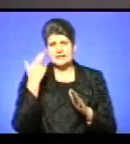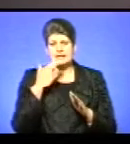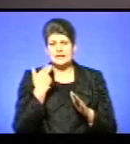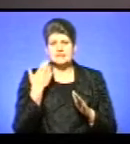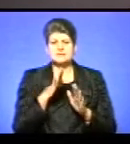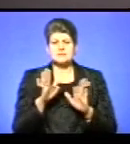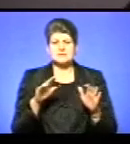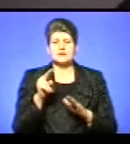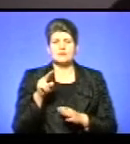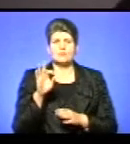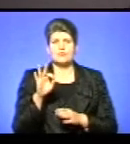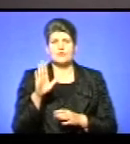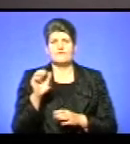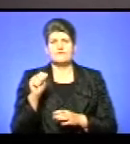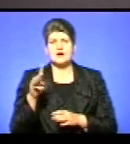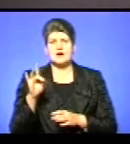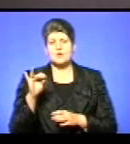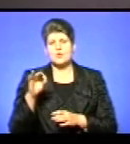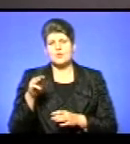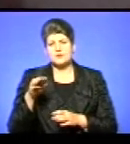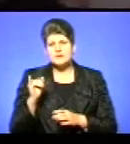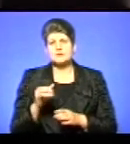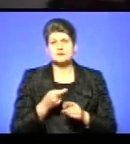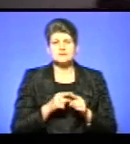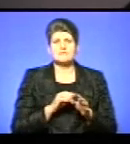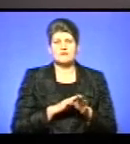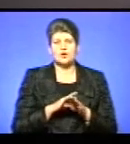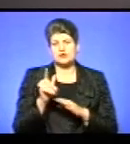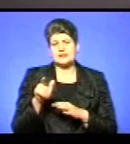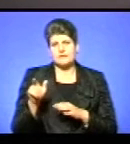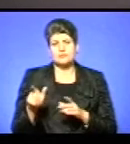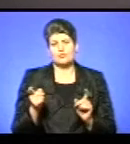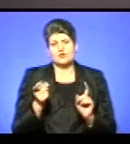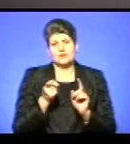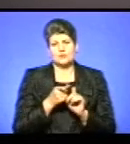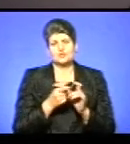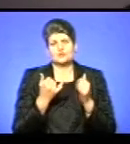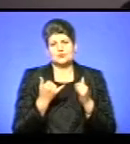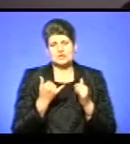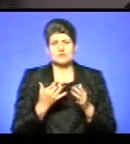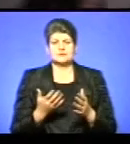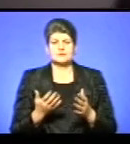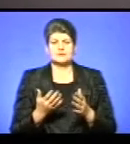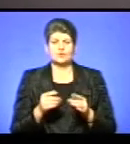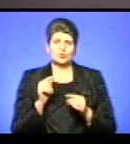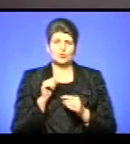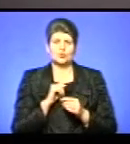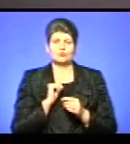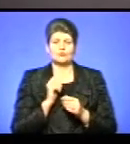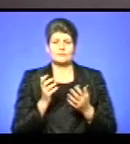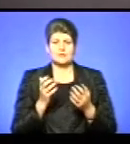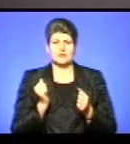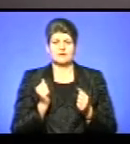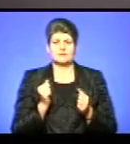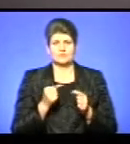«Повороті», Андреа Бучеллі, о таких виконавців, де поєднує і естраду, і екадемічний вокал. Тому взяв